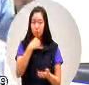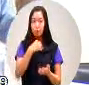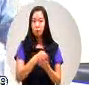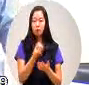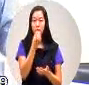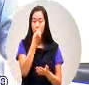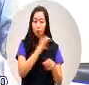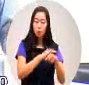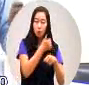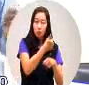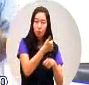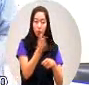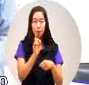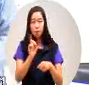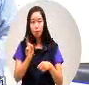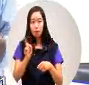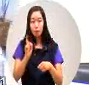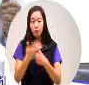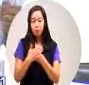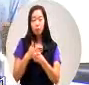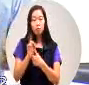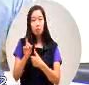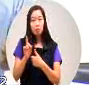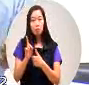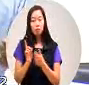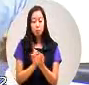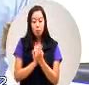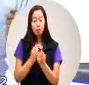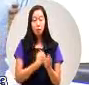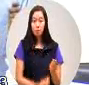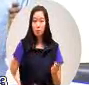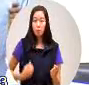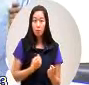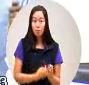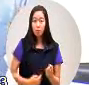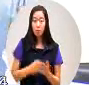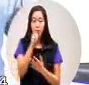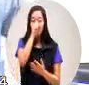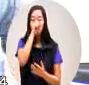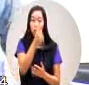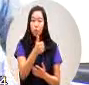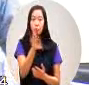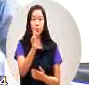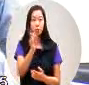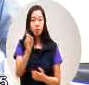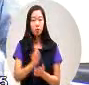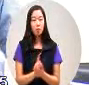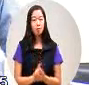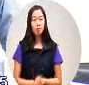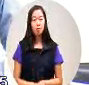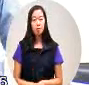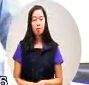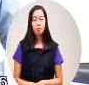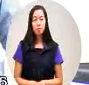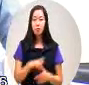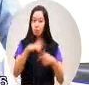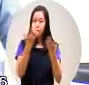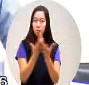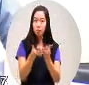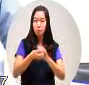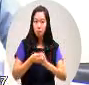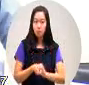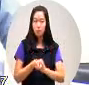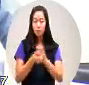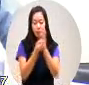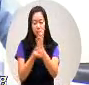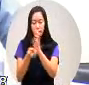吃梅子以后它的功效对身体的好处在哪里我想让全台湾呢